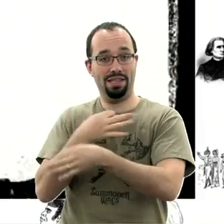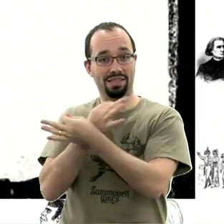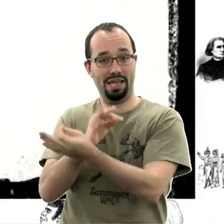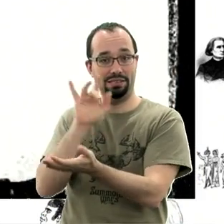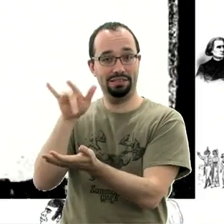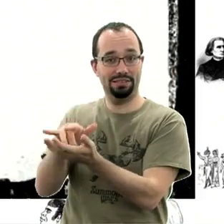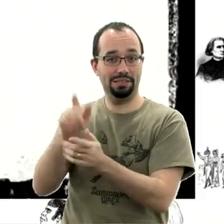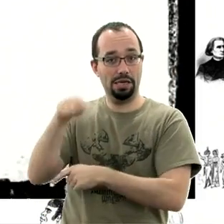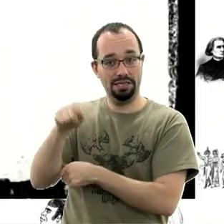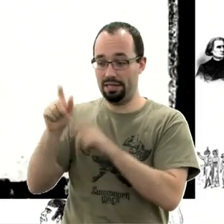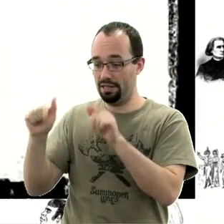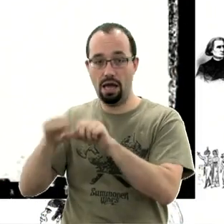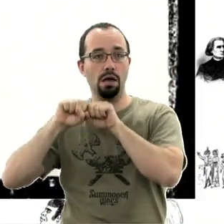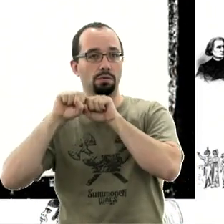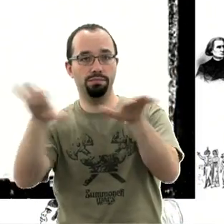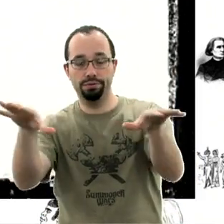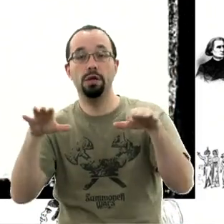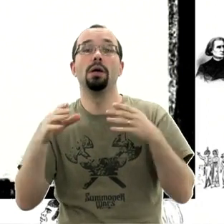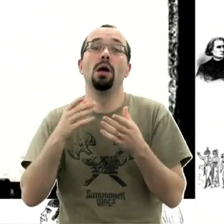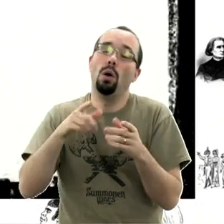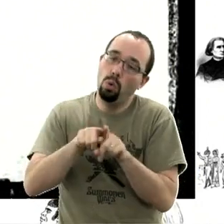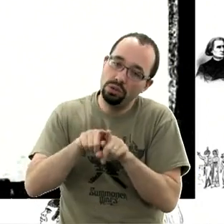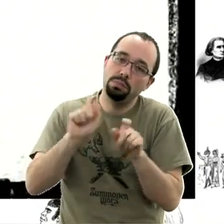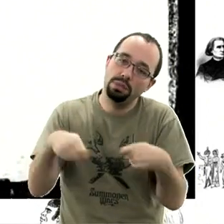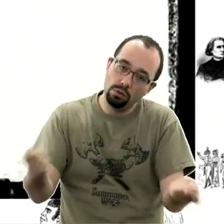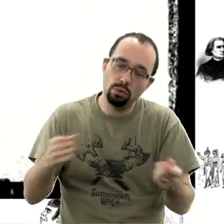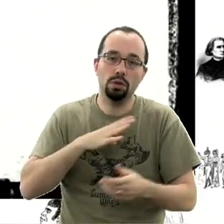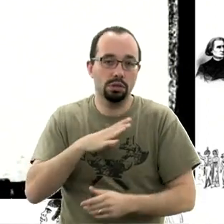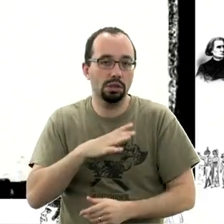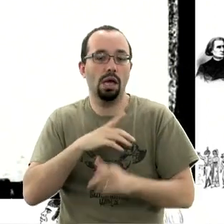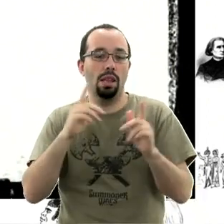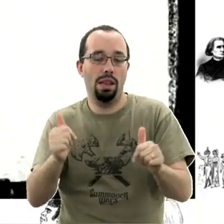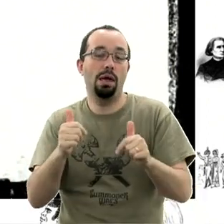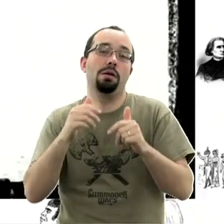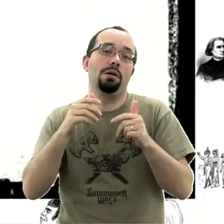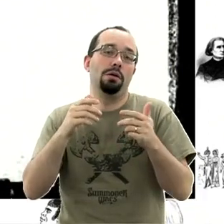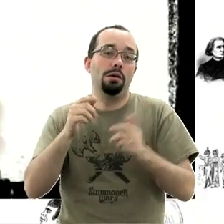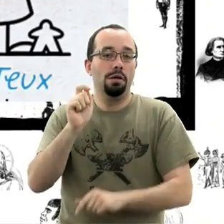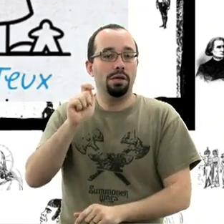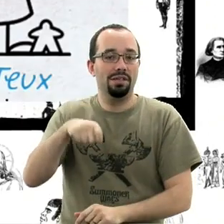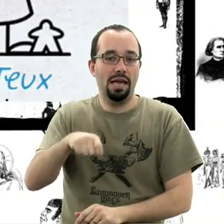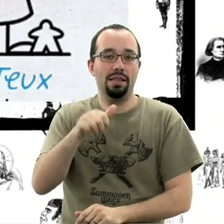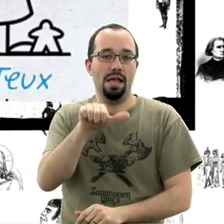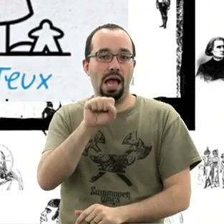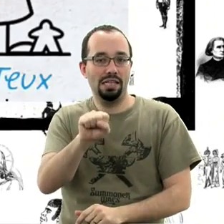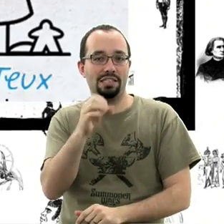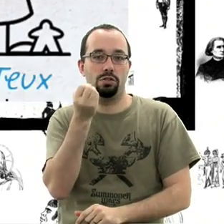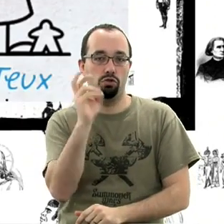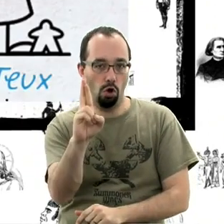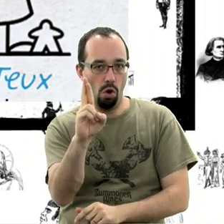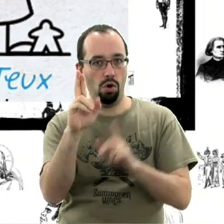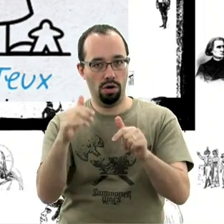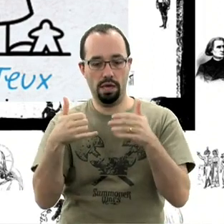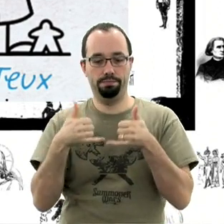vous réserverons sur place. y aura la cérémonie qui sera retransmise en direct sur Trick Crack. cérémonie de la remise de l'Asdor sera